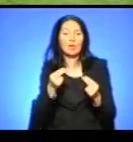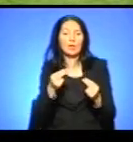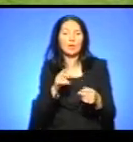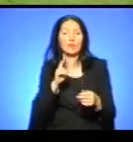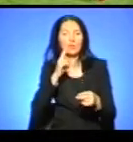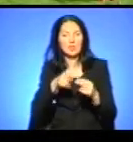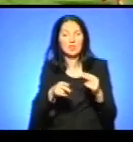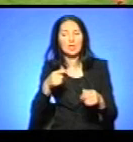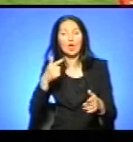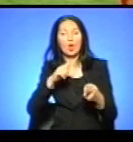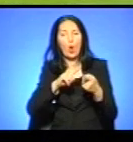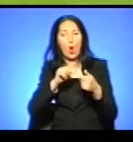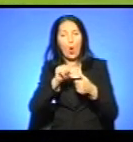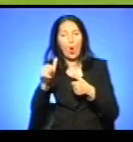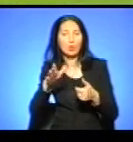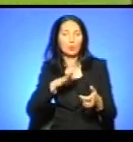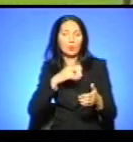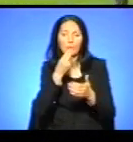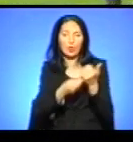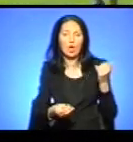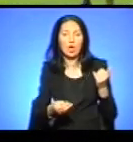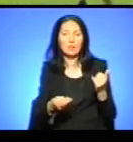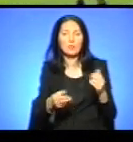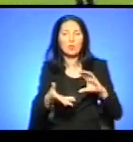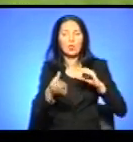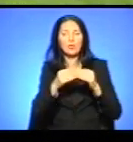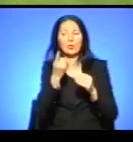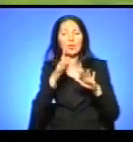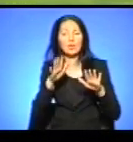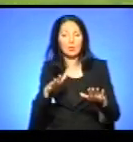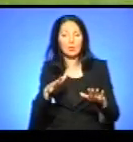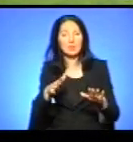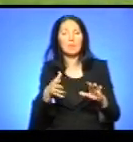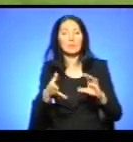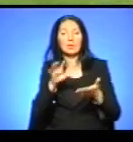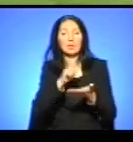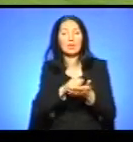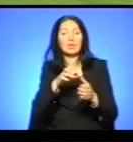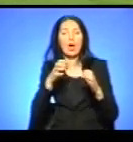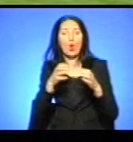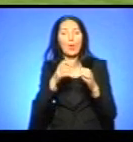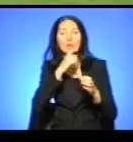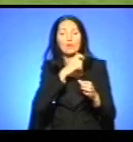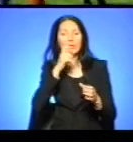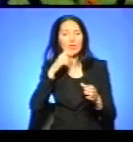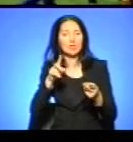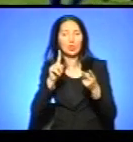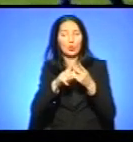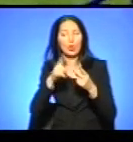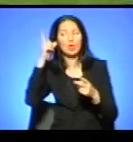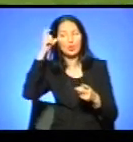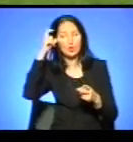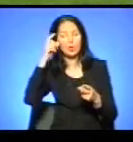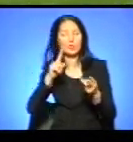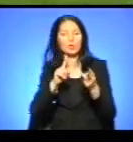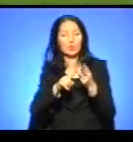пропустили гол, програли. У підсумку, перше місце на турнірі посіла команда з Вінниці, друге – у команди з Чорткова, третє